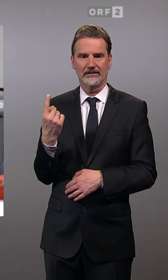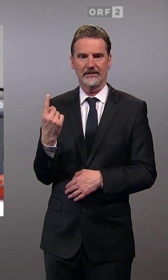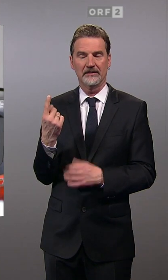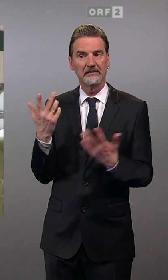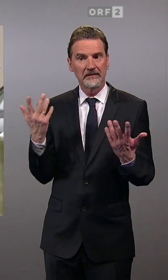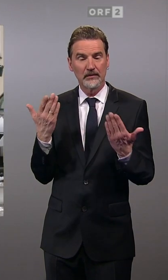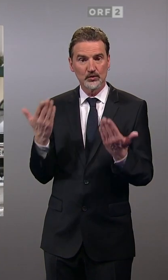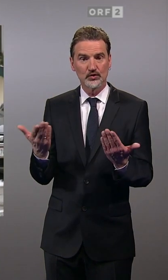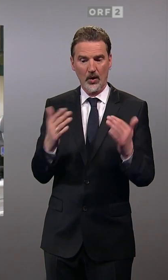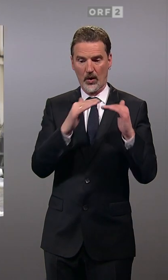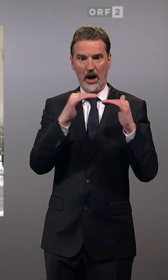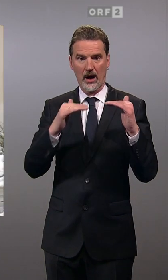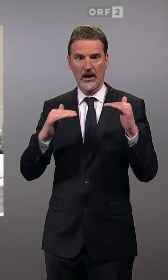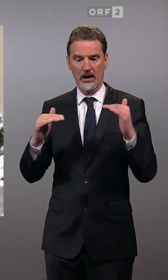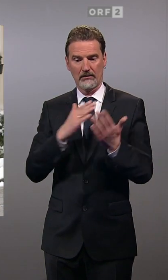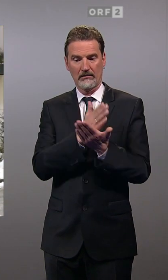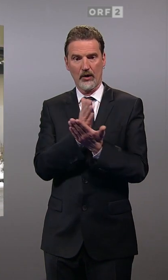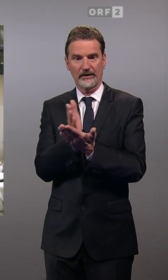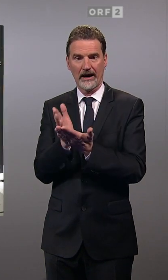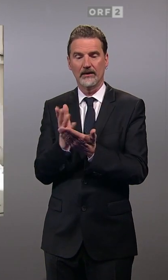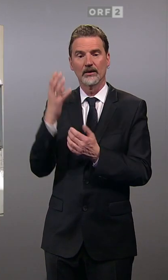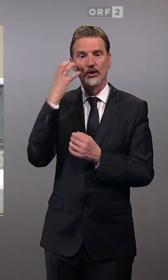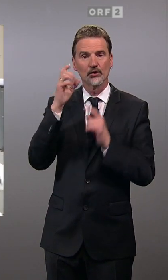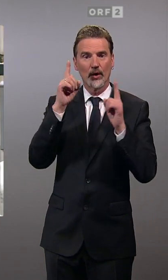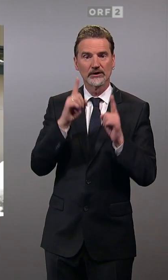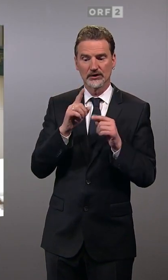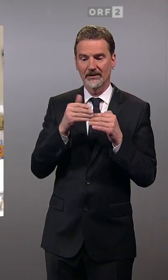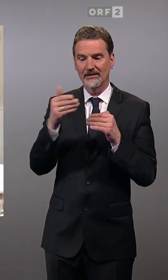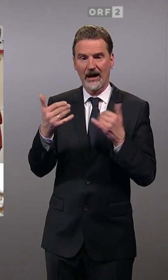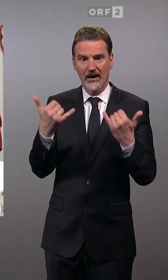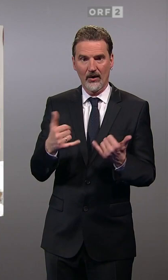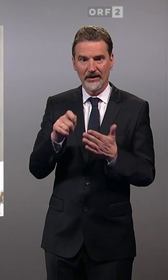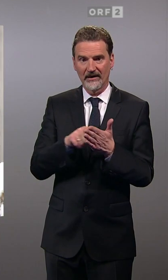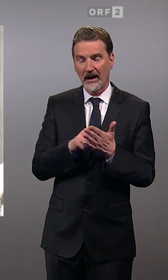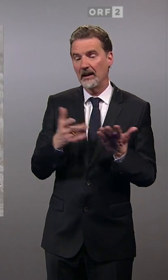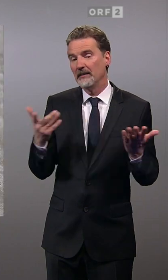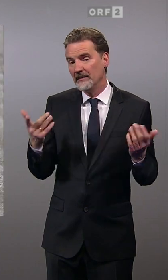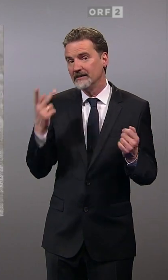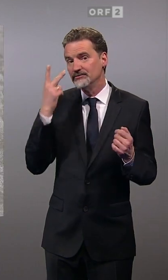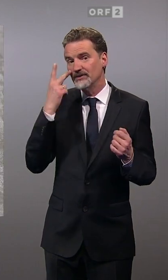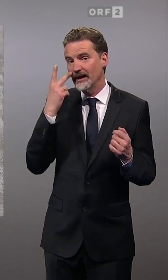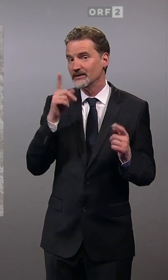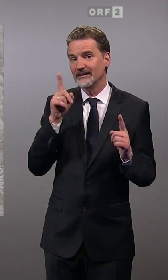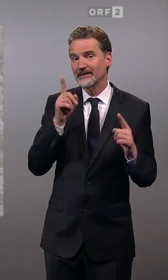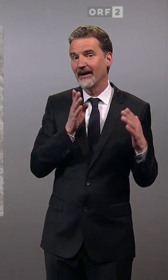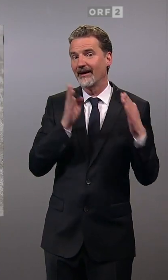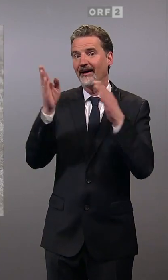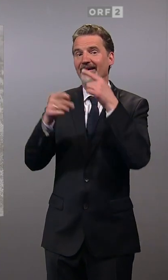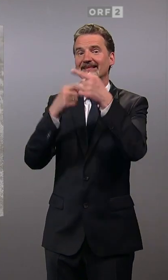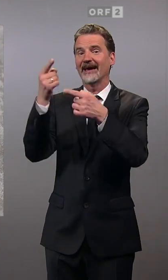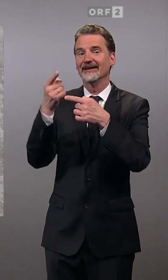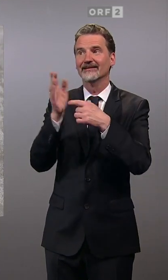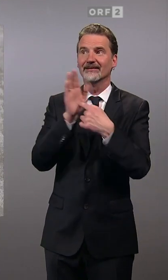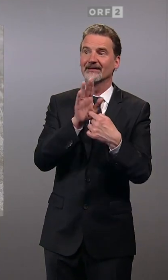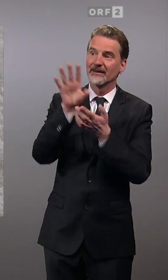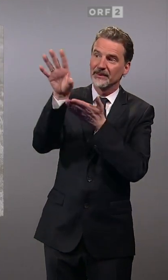Und mit so einer Mandatsverteilung wird Königstädten nach der heutigen Wahl möglicherweise auch nicht mehr Trendgemeinde sein. Doch